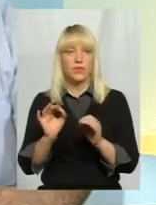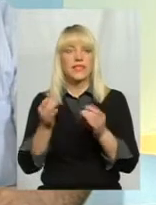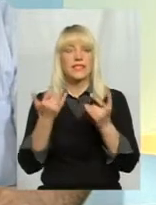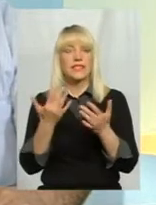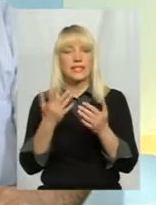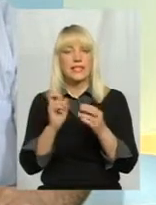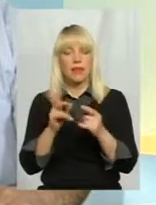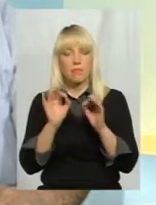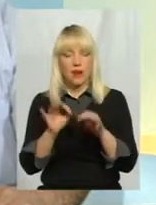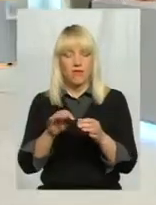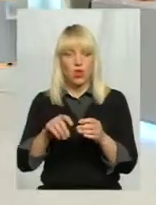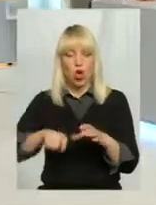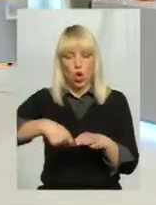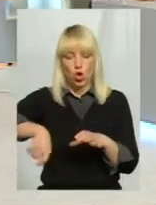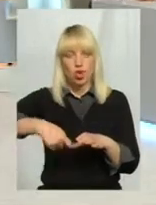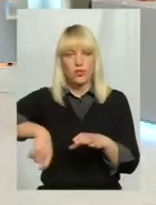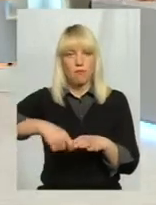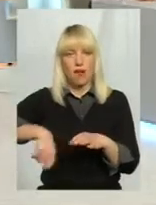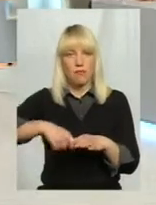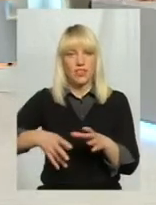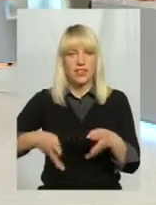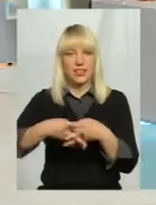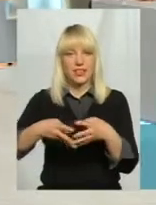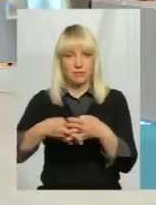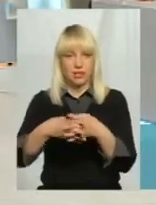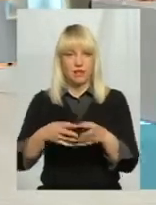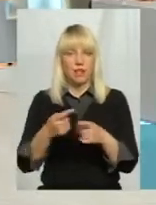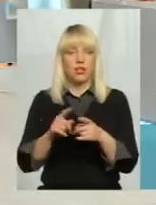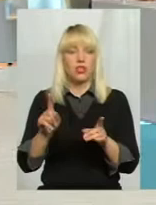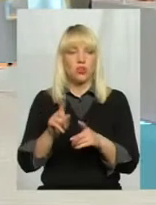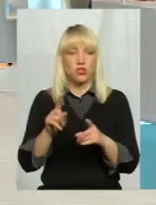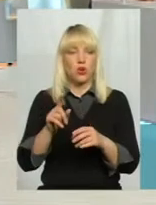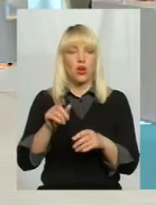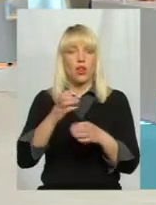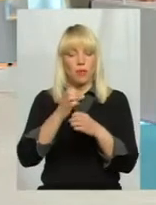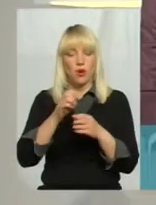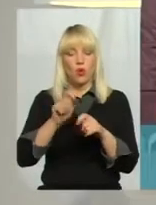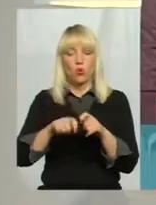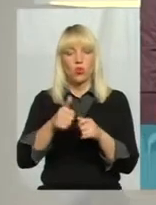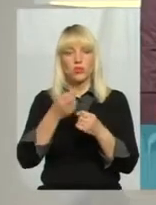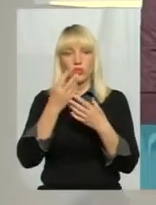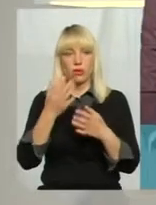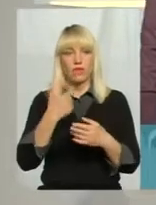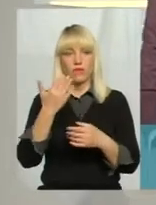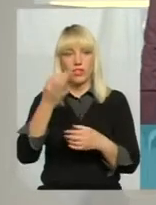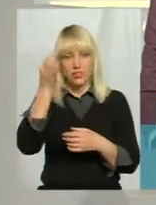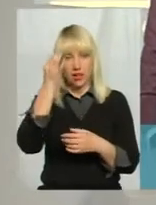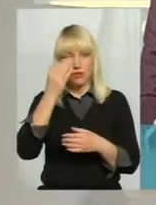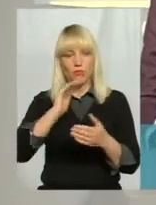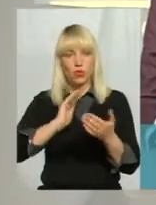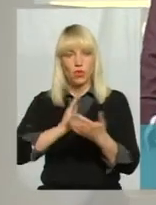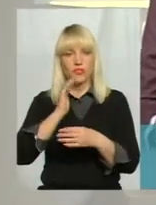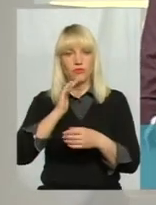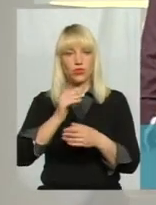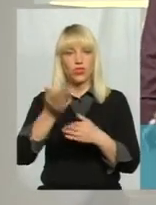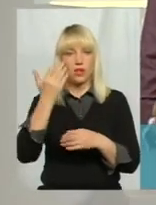його розбавиш, щоб не прогадати, то, лабораторія контролює добре. Ви згадували про якість води, і раніше про якість води у